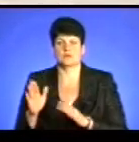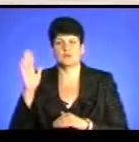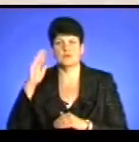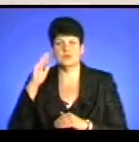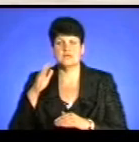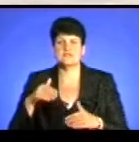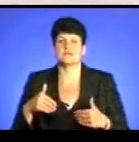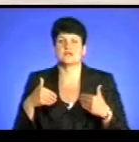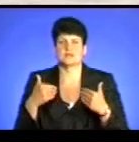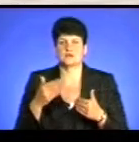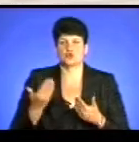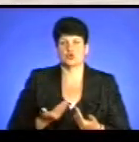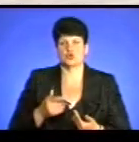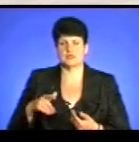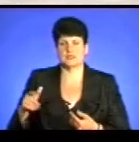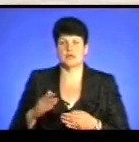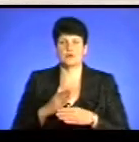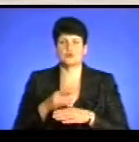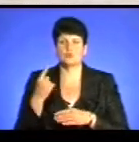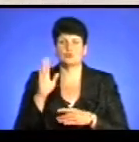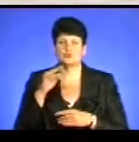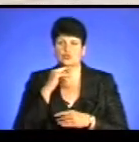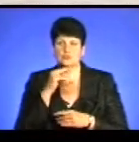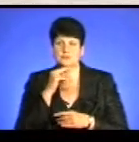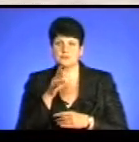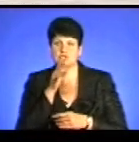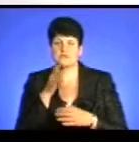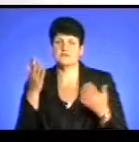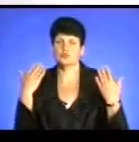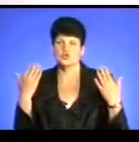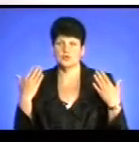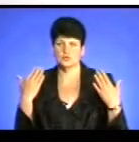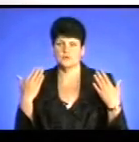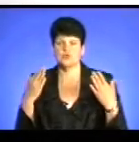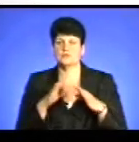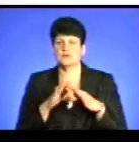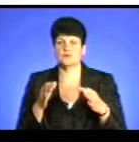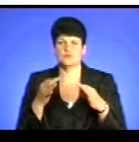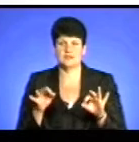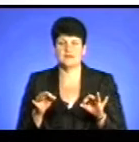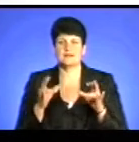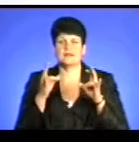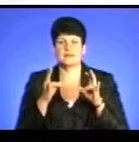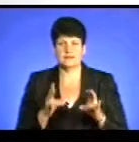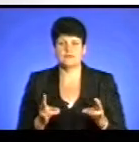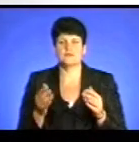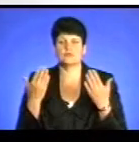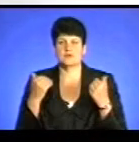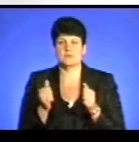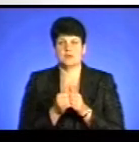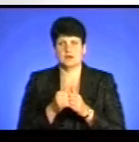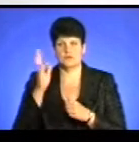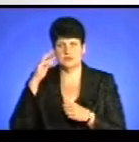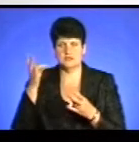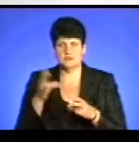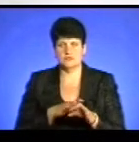і звертається до жителів та гостей області бути обережними під час відпочинку. Щоб не допустити лиха, відпочиваючи поблизу води, необхідно